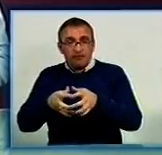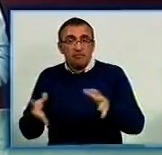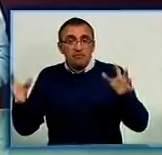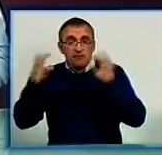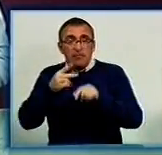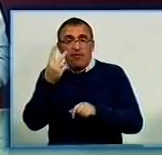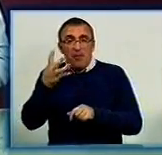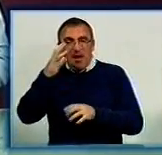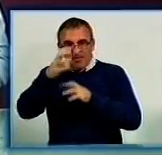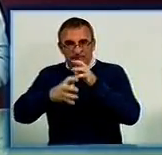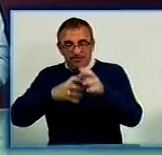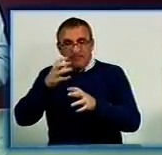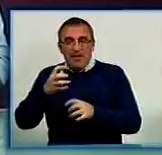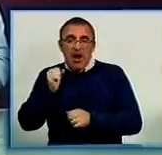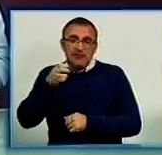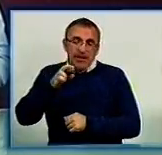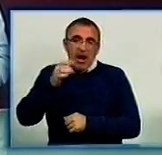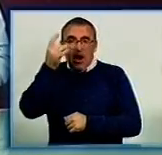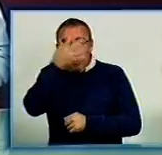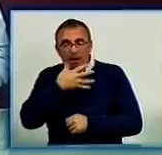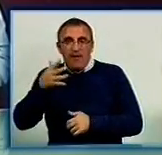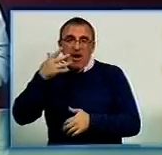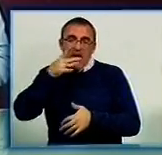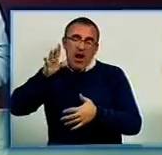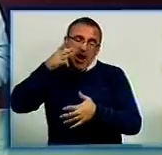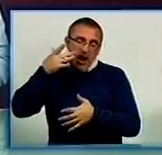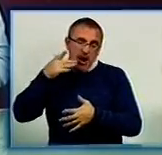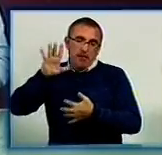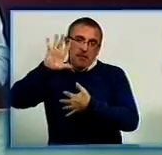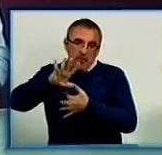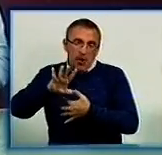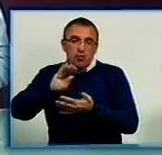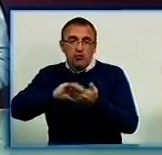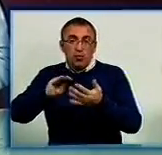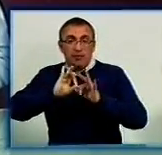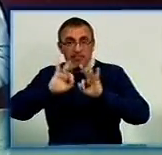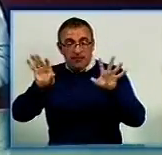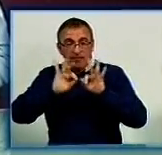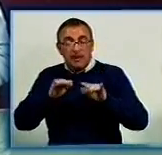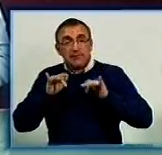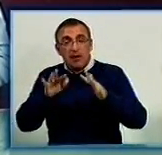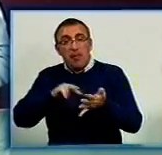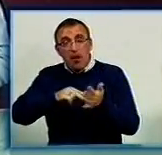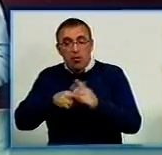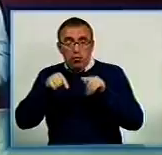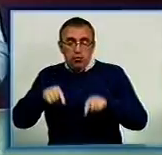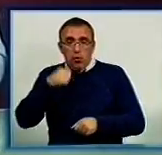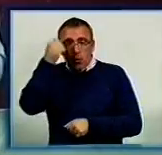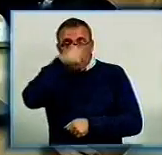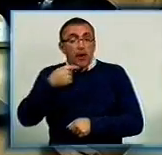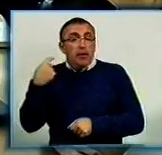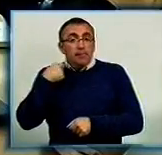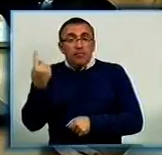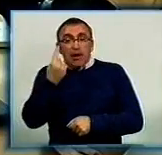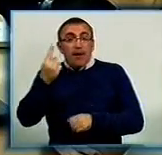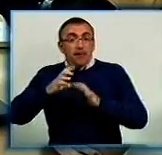25 країн Європи, Азії, Африки та Латинської Америки. Журналістам організатори розповіли, які заходи планують цього року. Кіровоград – єдине